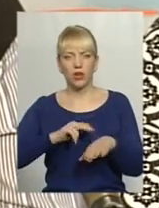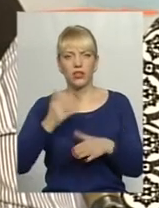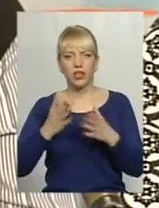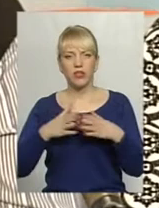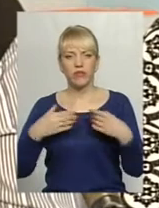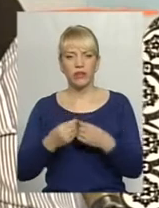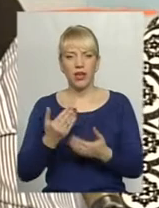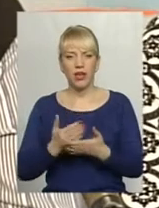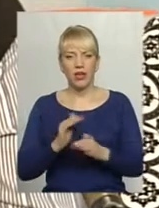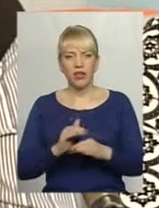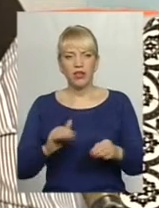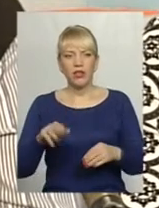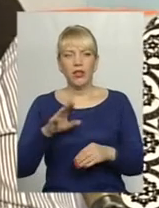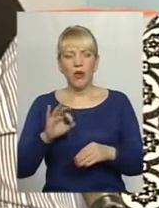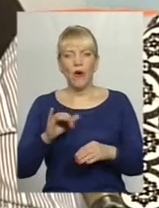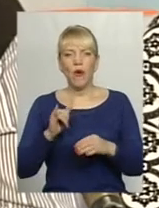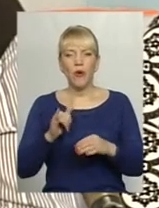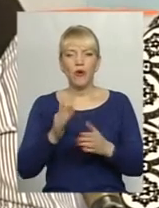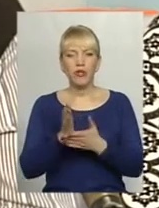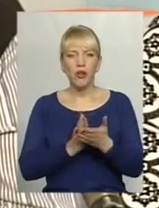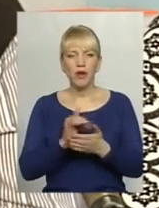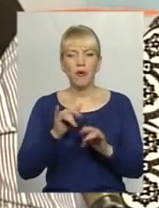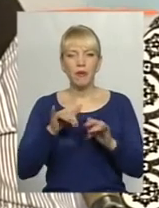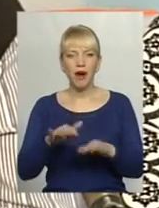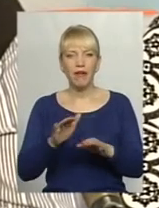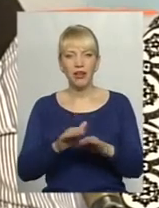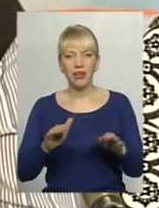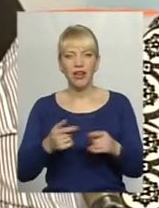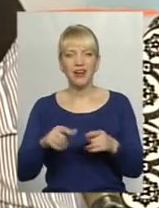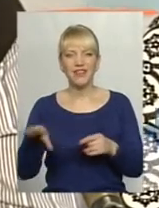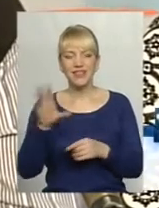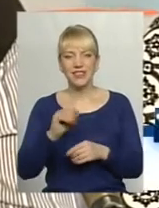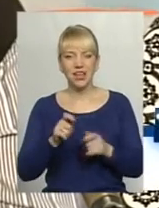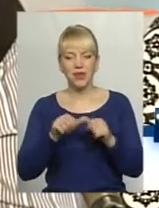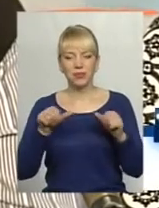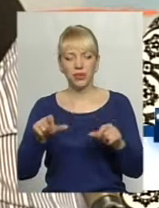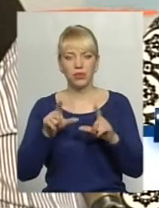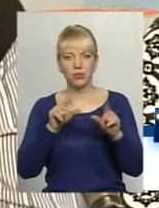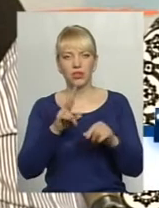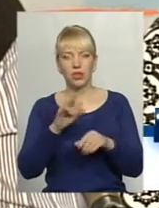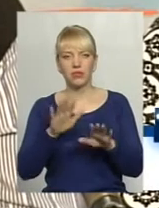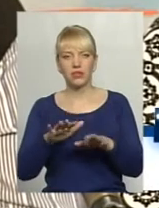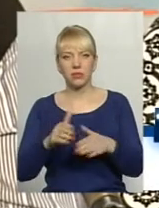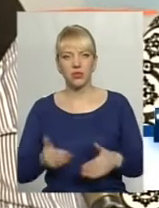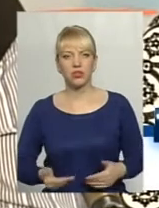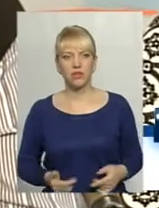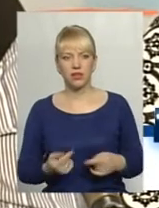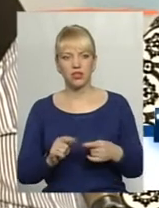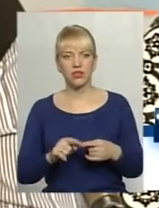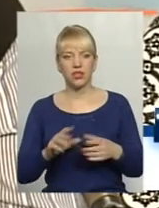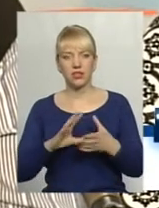'ї є діти, то до служби у справах дітей. Комісійно комісія виїжджає за місцем проживання цієї сім'ї,